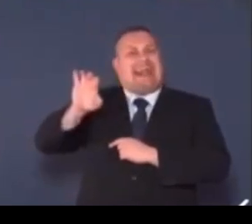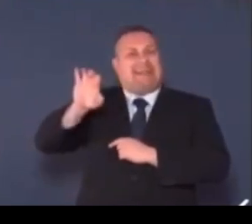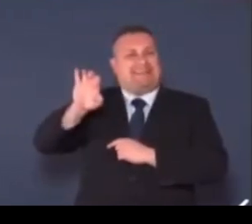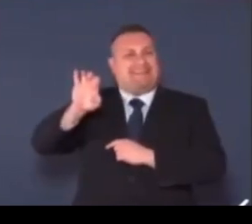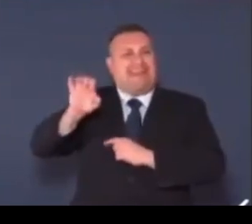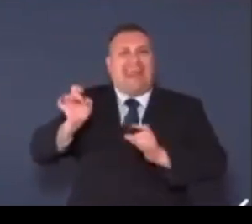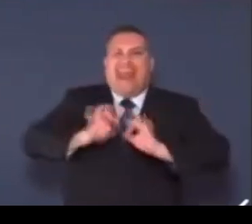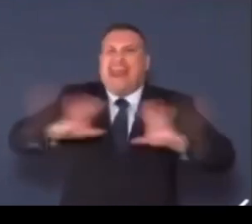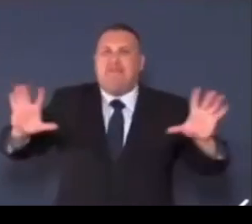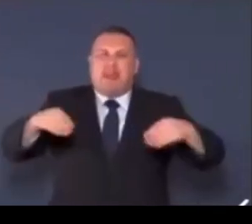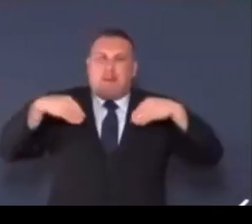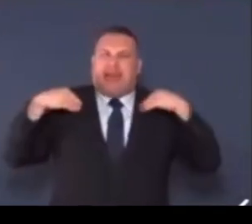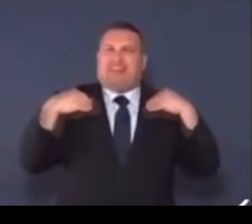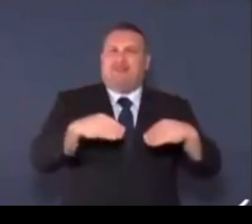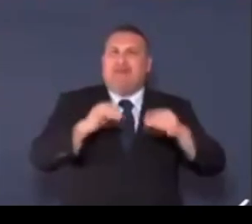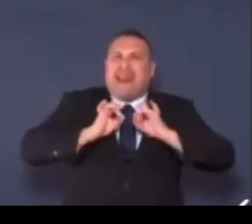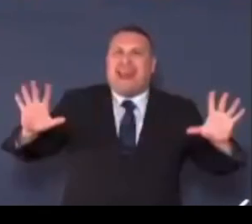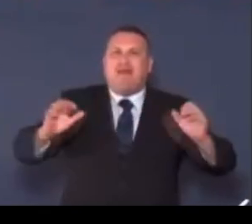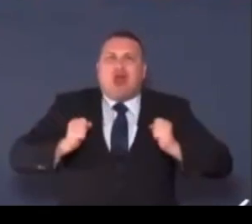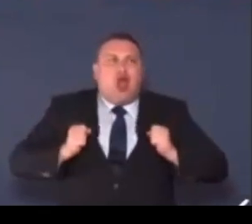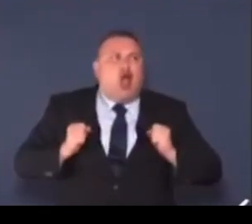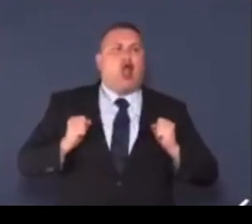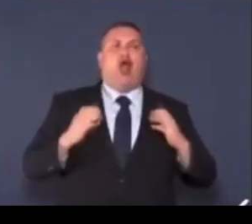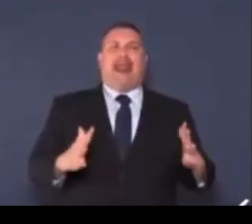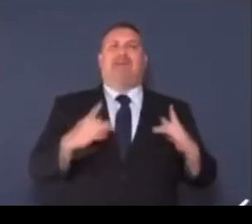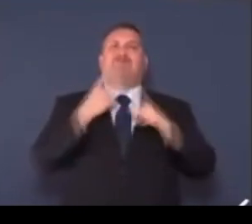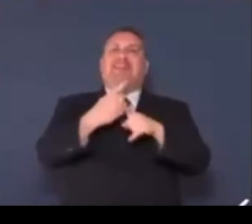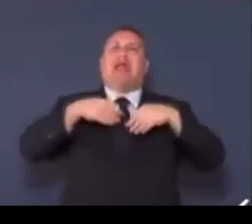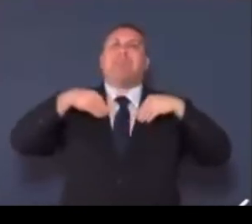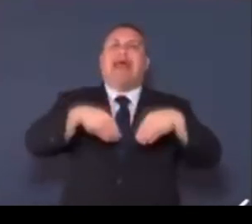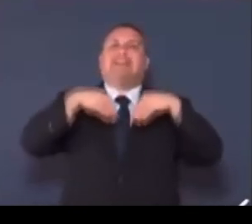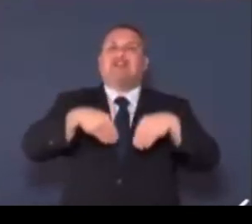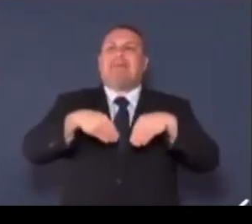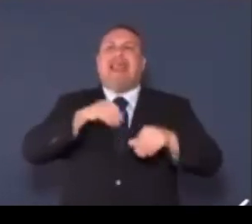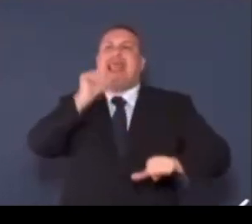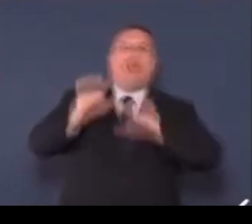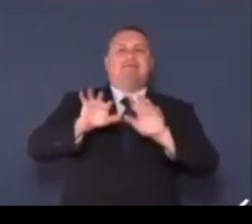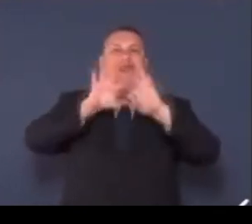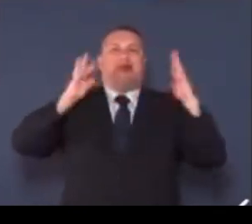di cambiare il mondo. Eccolo qua, Enrico. Buonasera.